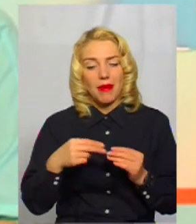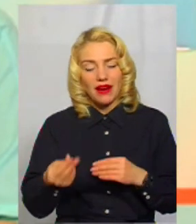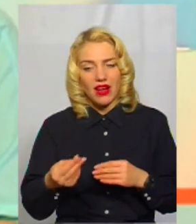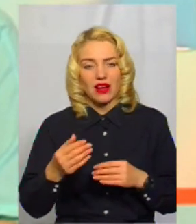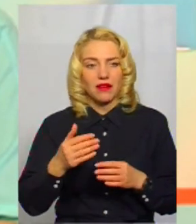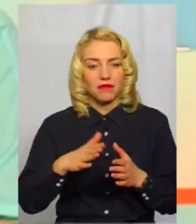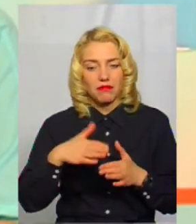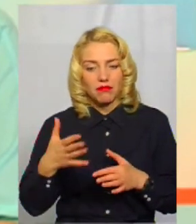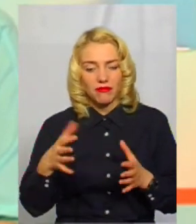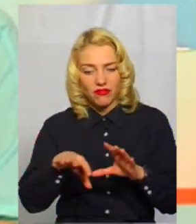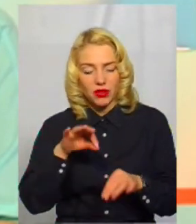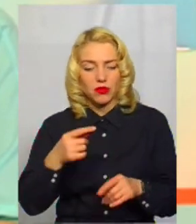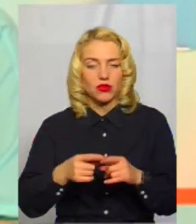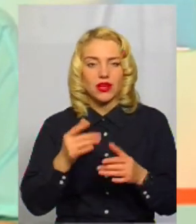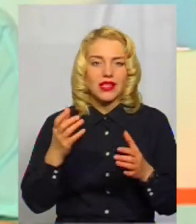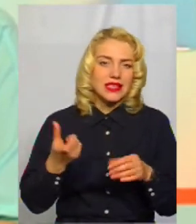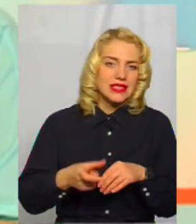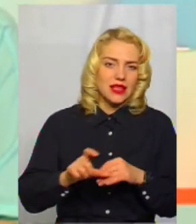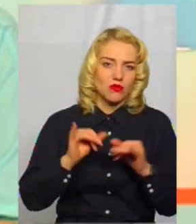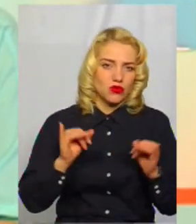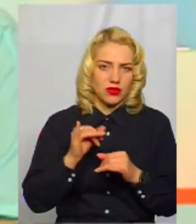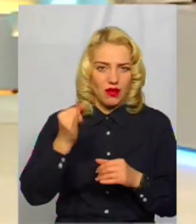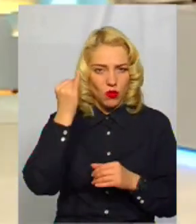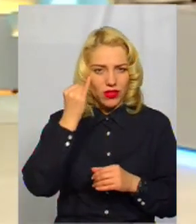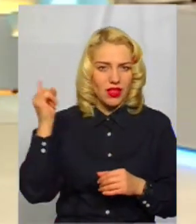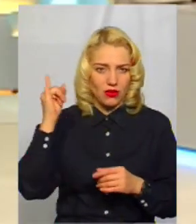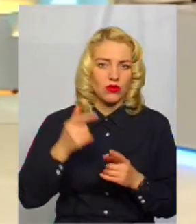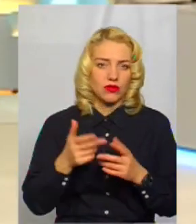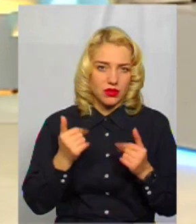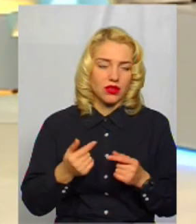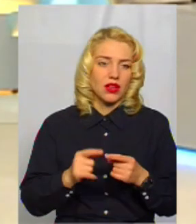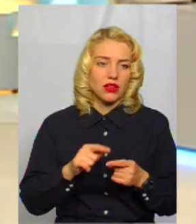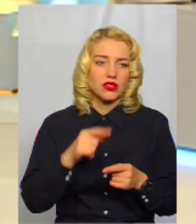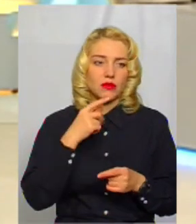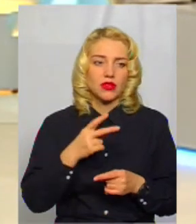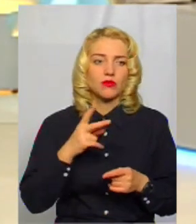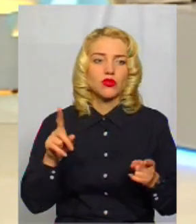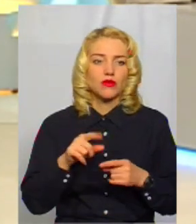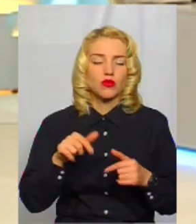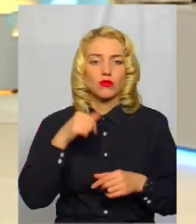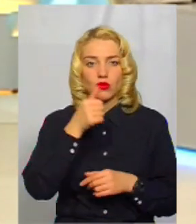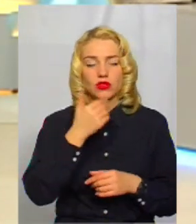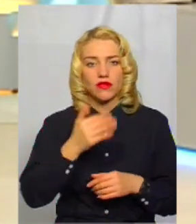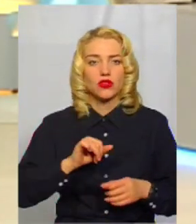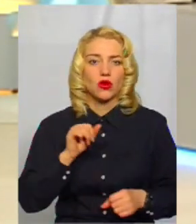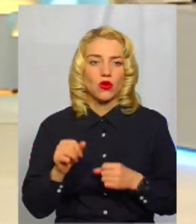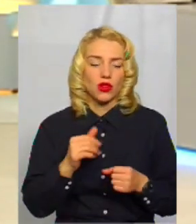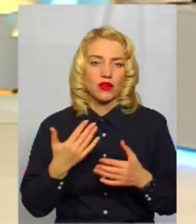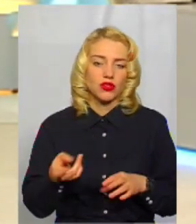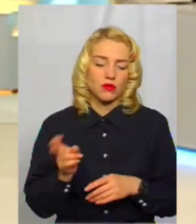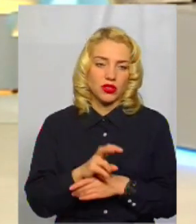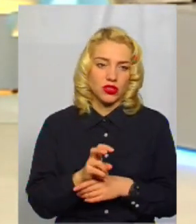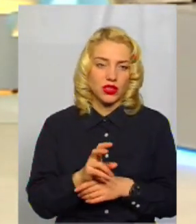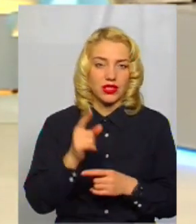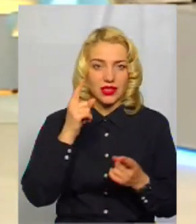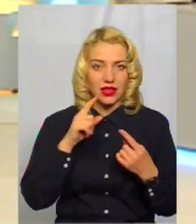Якщо говорити про дитячий маєданчик. креативність нас. Пані Тамару, хотілося уточнювати, цього року ваші колеги вже прийшли з